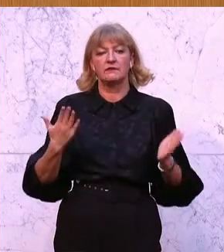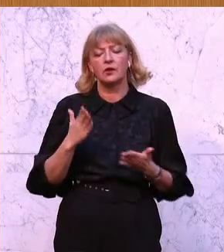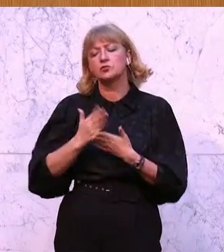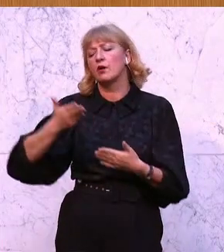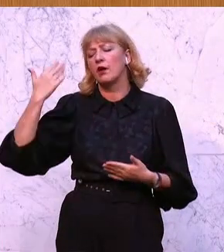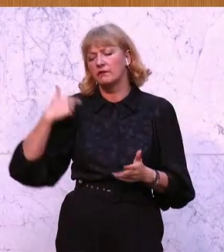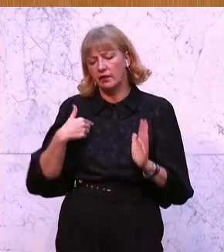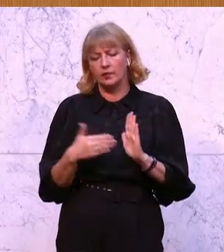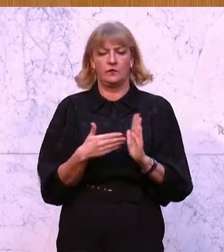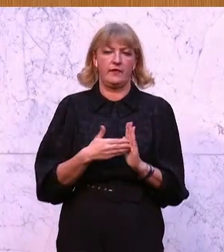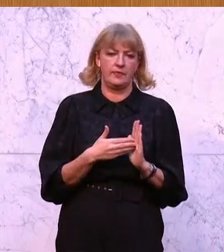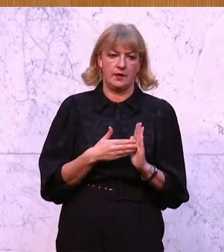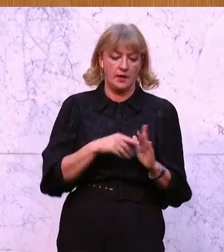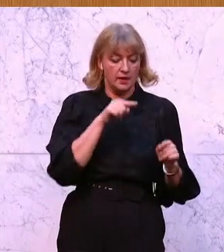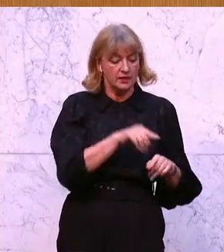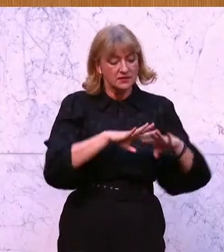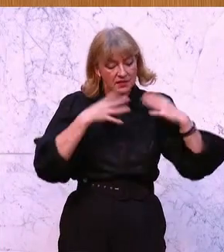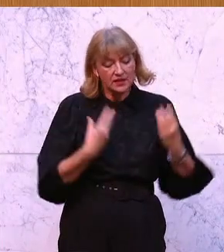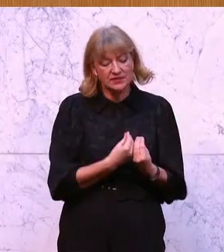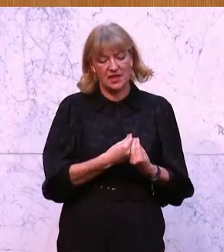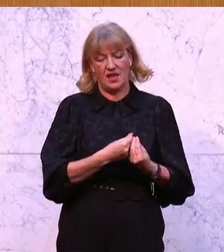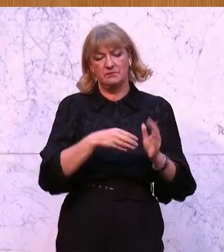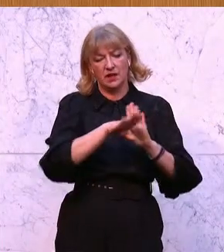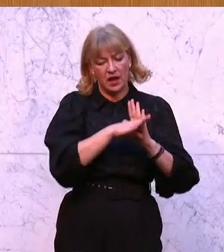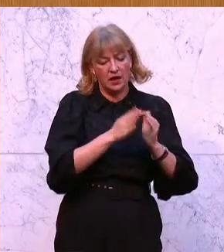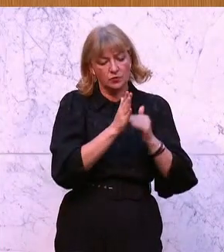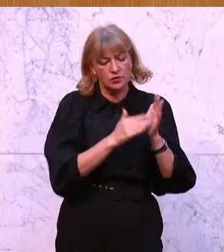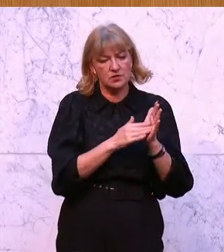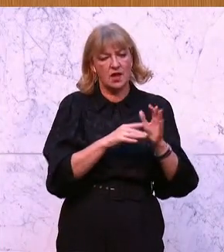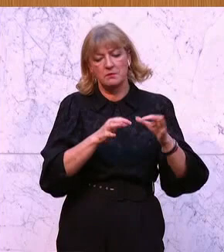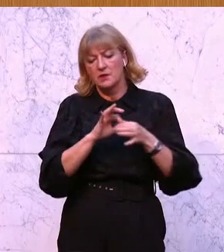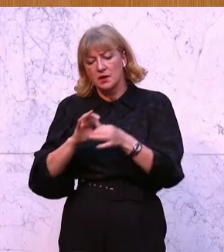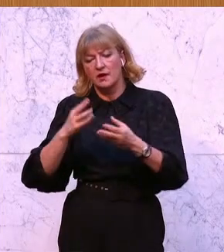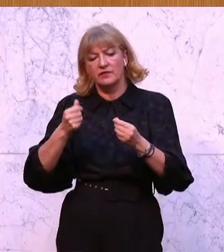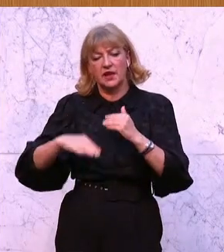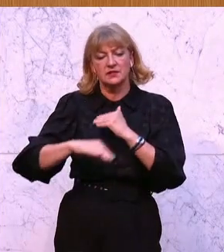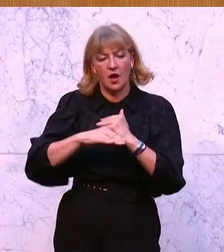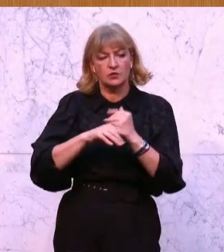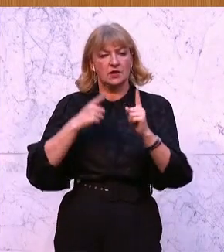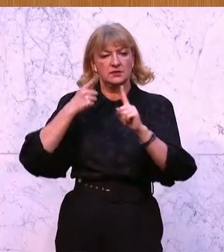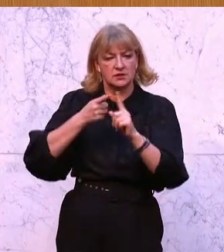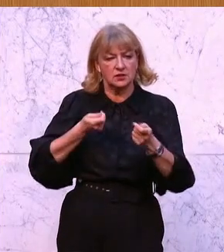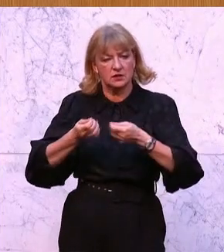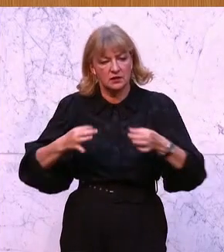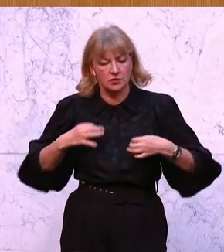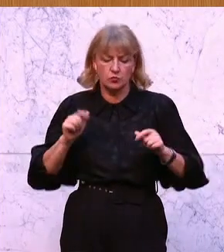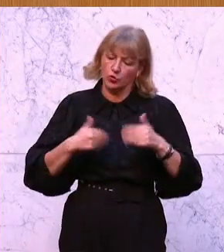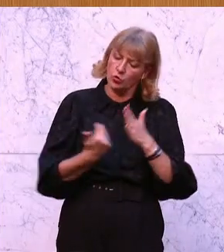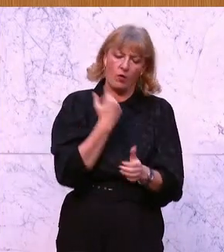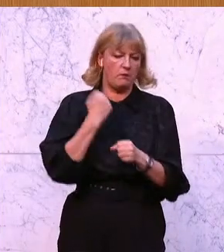längst notwendig wäre, hier dieses gesamte Regelsystem im Rahmen des Finanzausgleichs und der Zielsteuerung Gesundheit neu aufzusetzen.